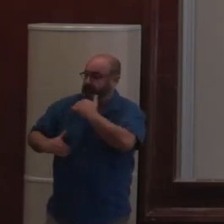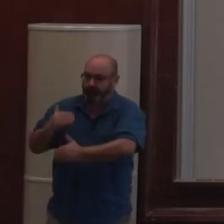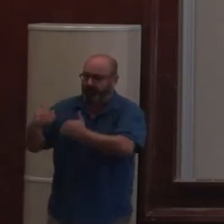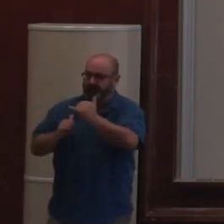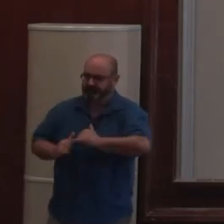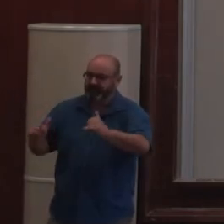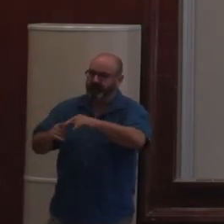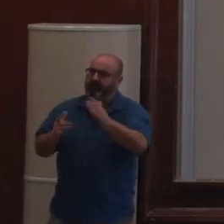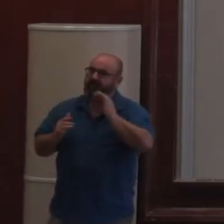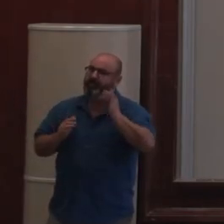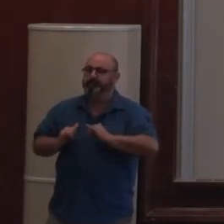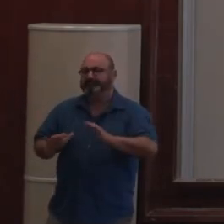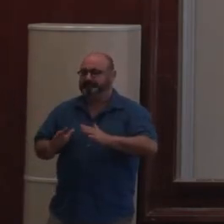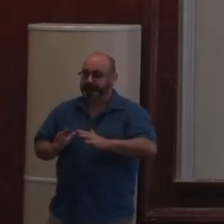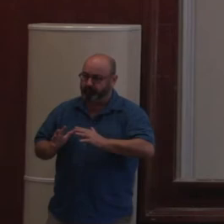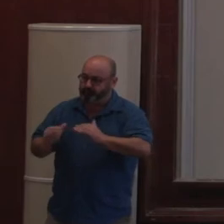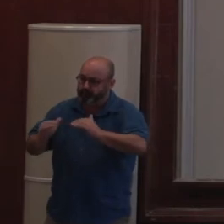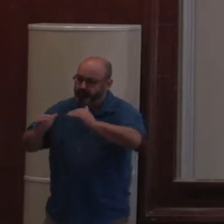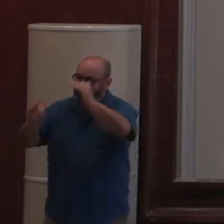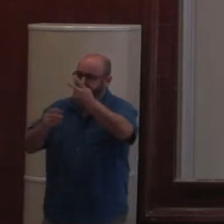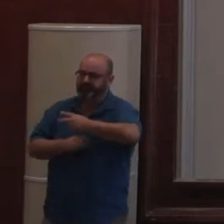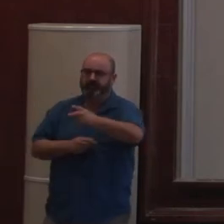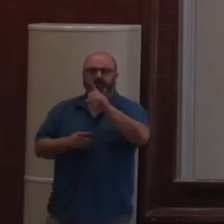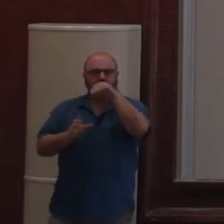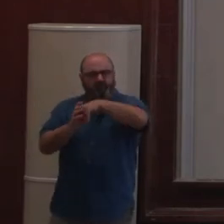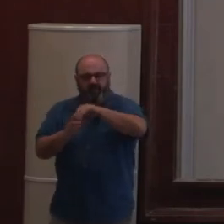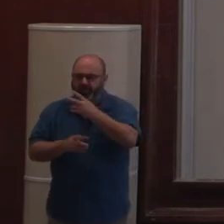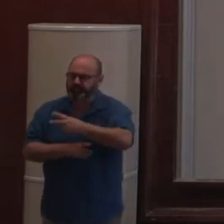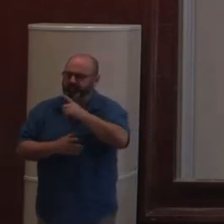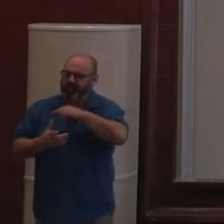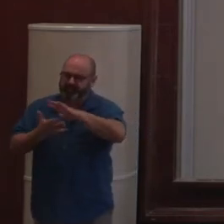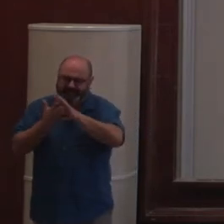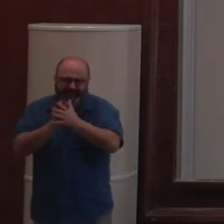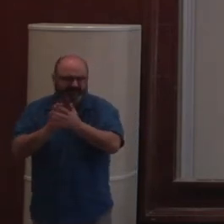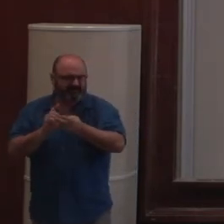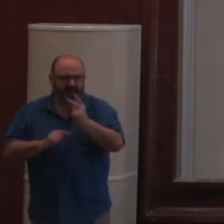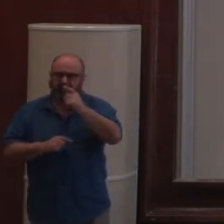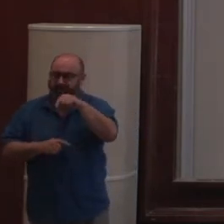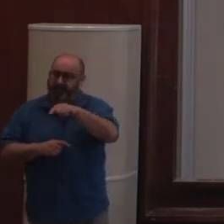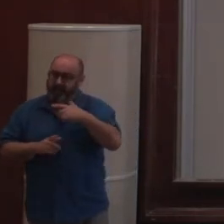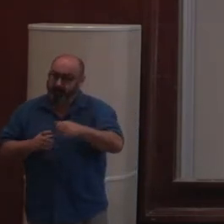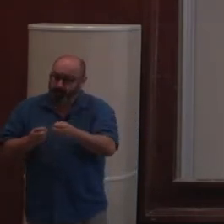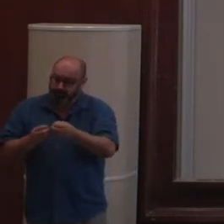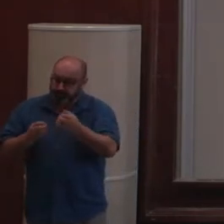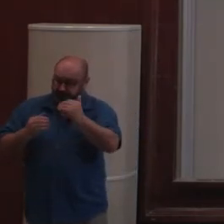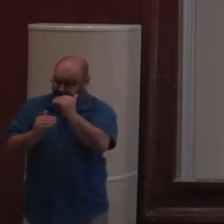C'est beaucoup plus puissant que ça en a été. Il y a bien sûr des nouvelles pratiques qui ont été mises en place. On fait désormais du développement